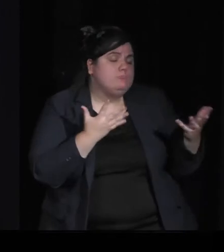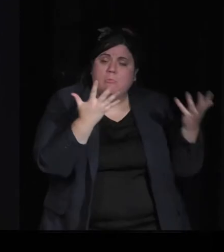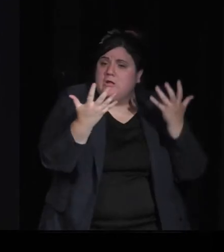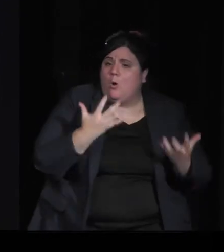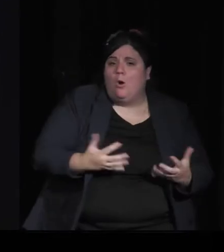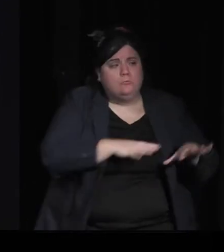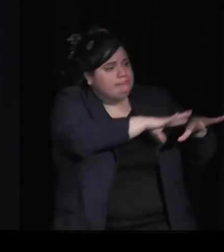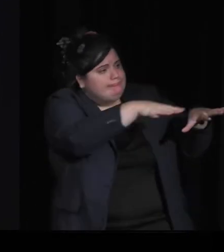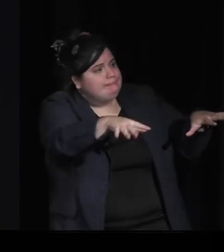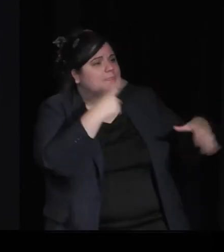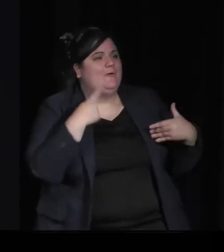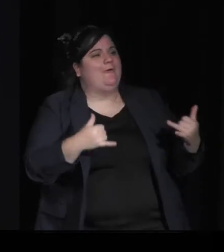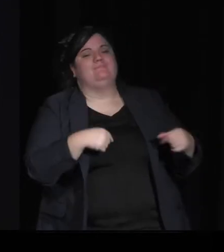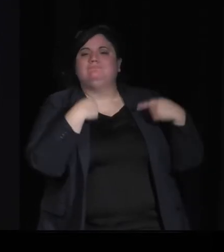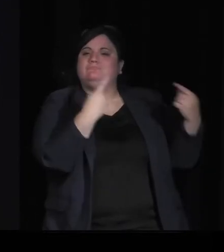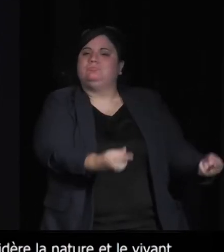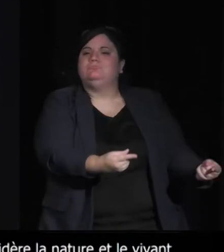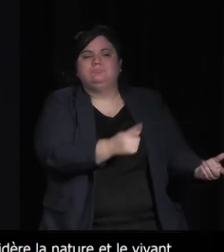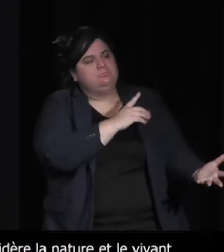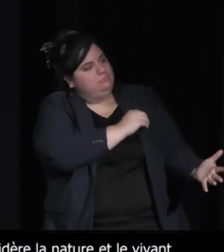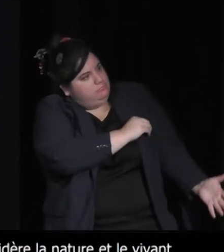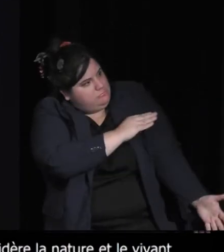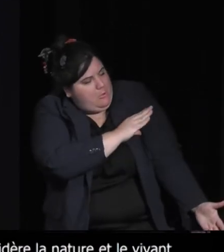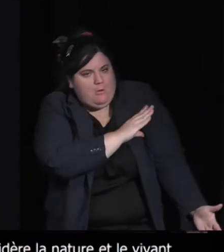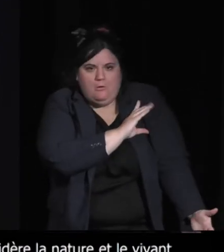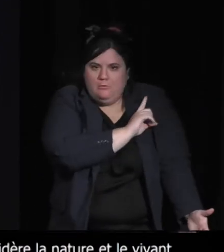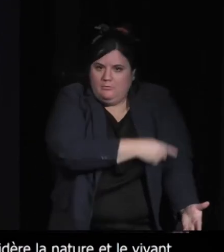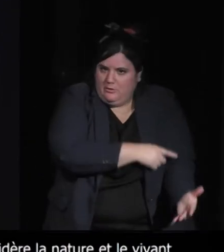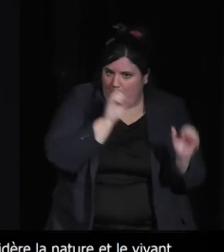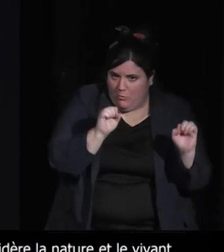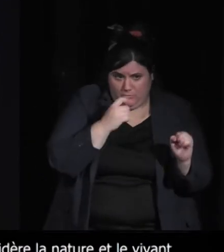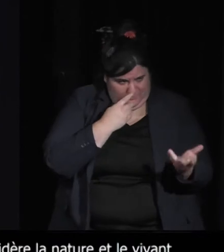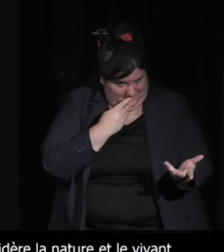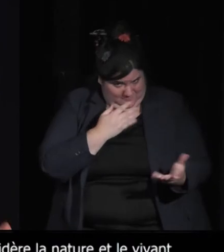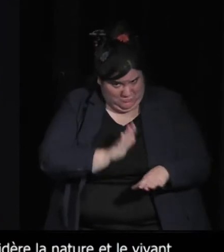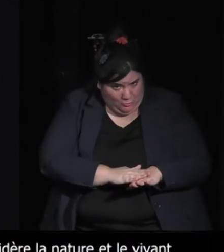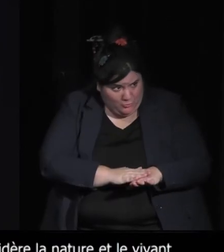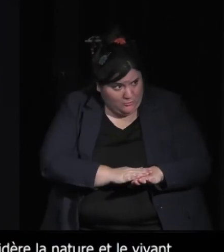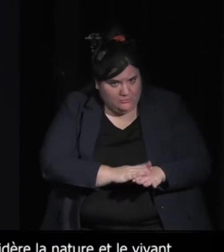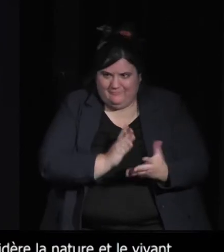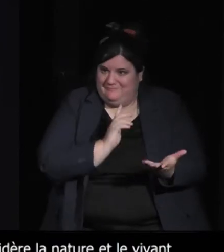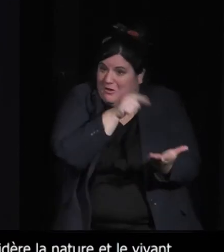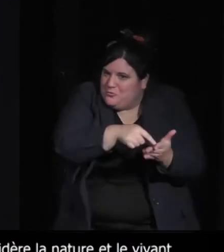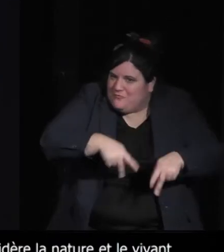ressourcer, mais on oublie qu'avant tout, c'est un habitat.